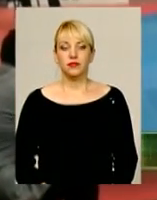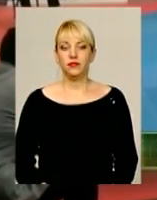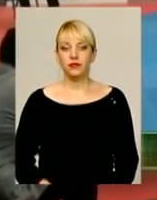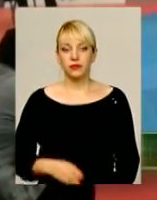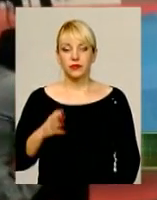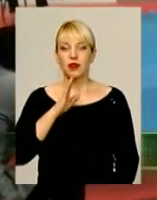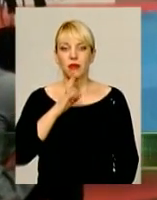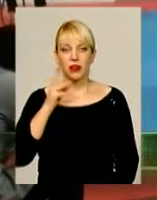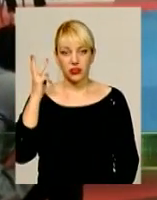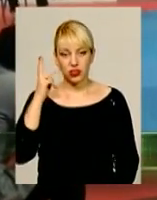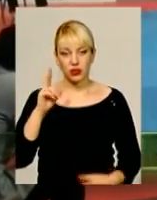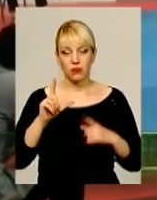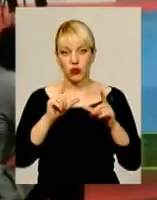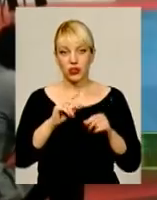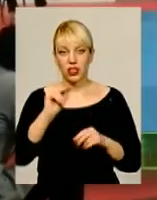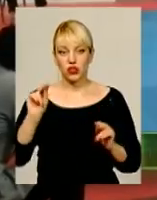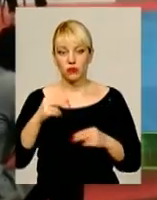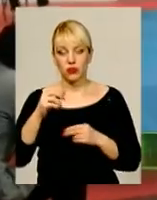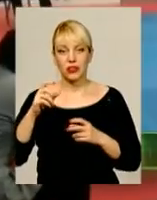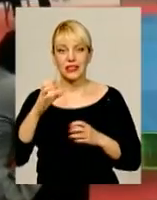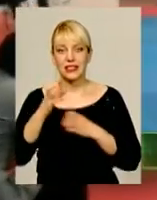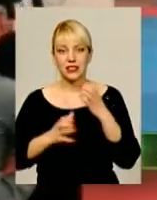чемпіонат світу з Тхеквондо ВТФ.